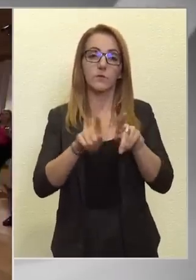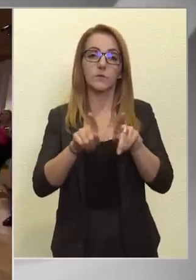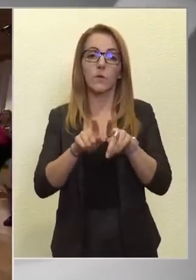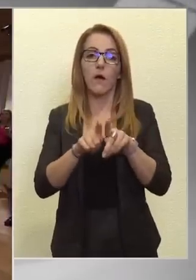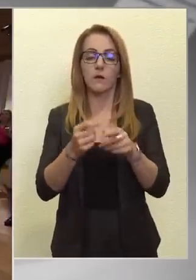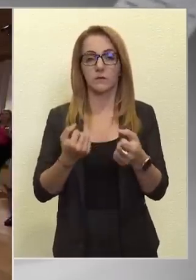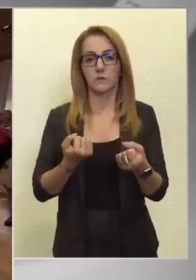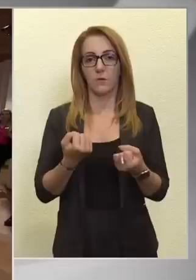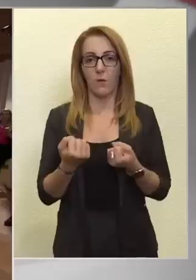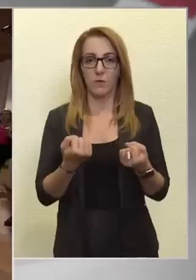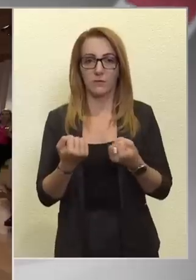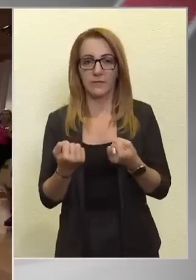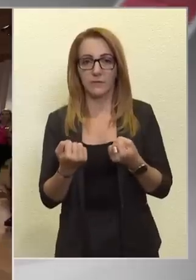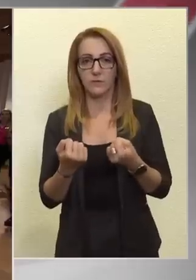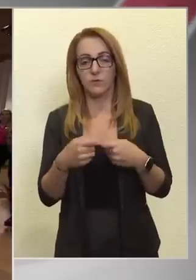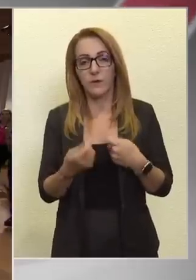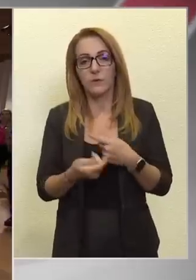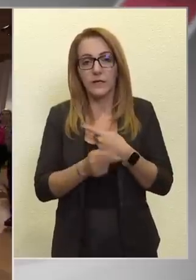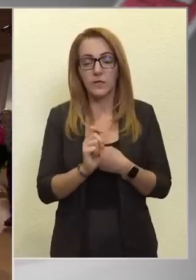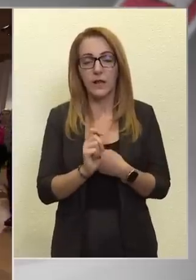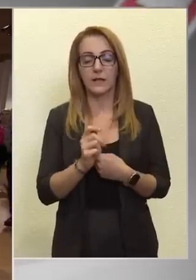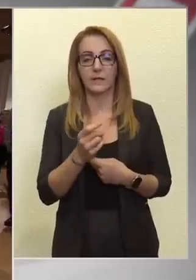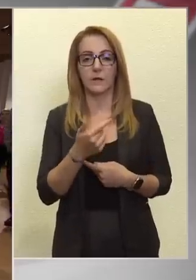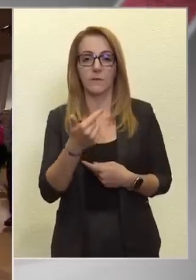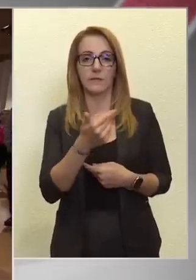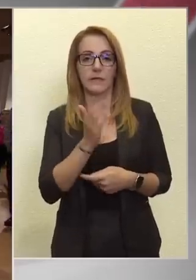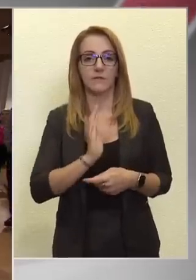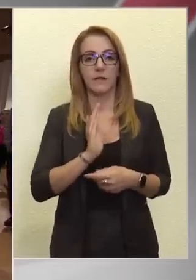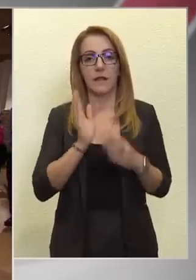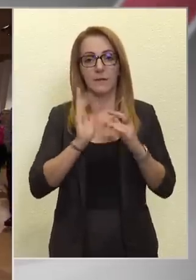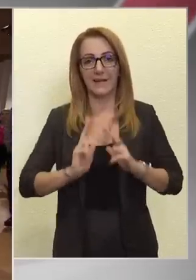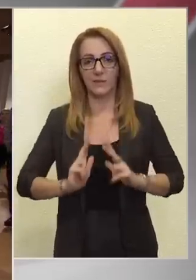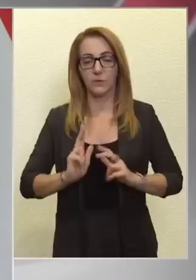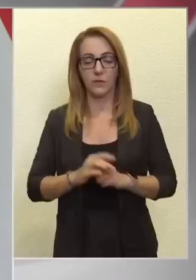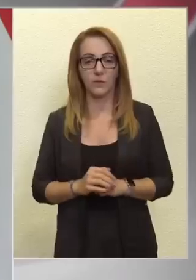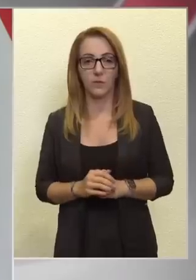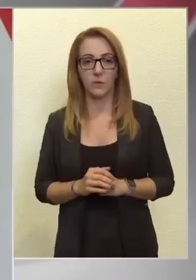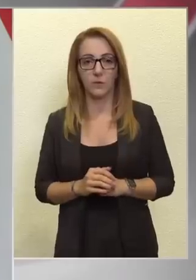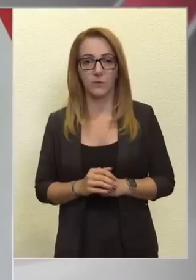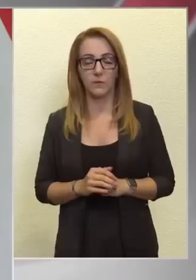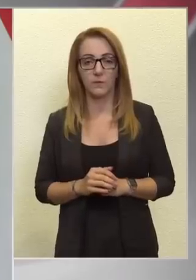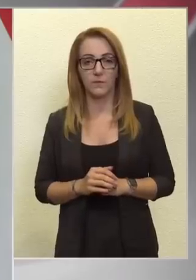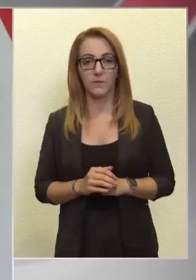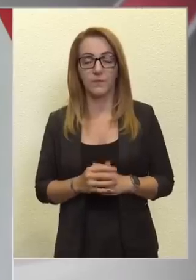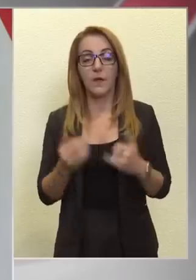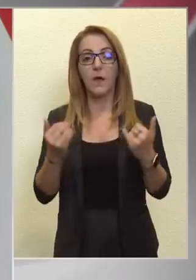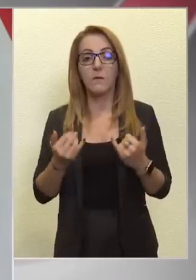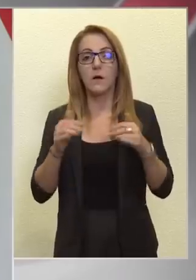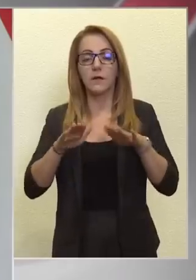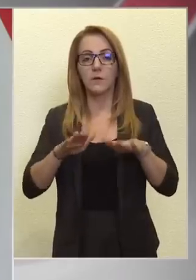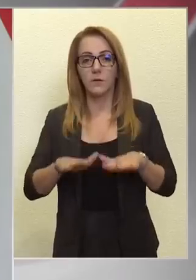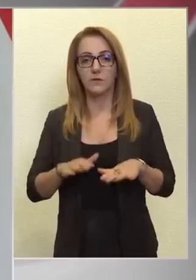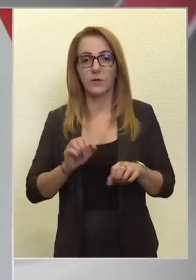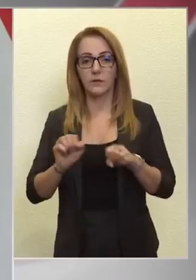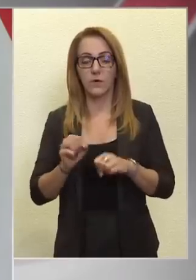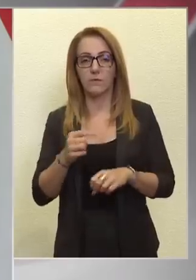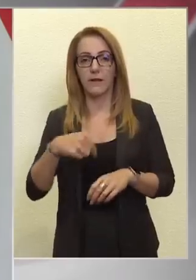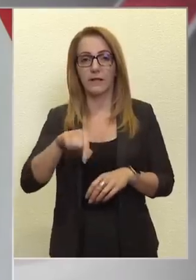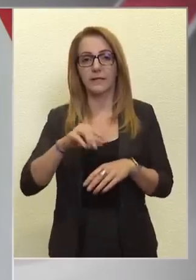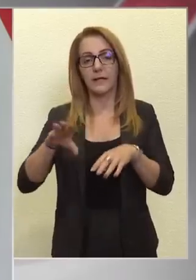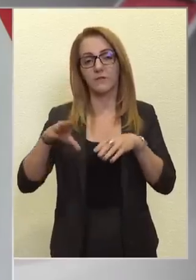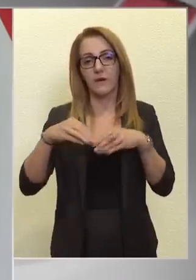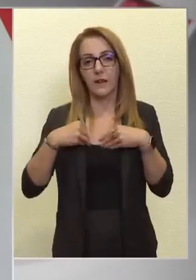kompromisszumra jutni, ami mindkét félnek megnyugtató. A mai ülésén a kormány ezeket a